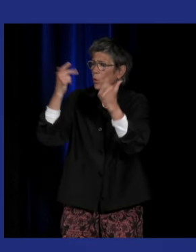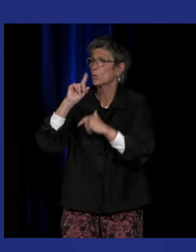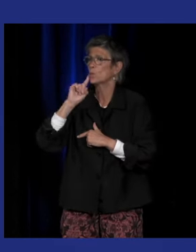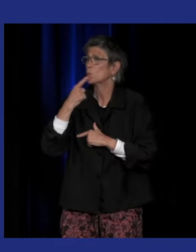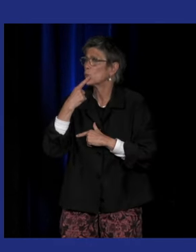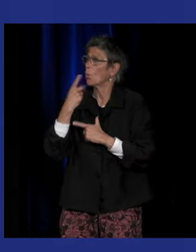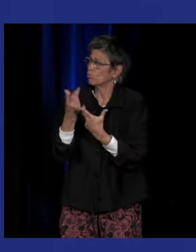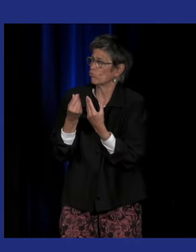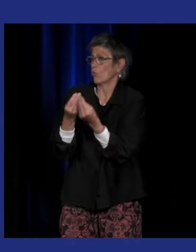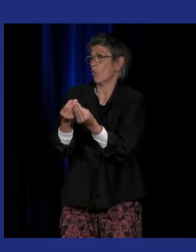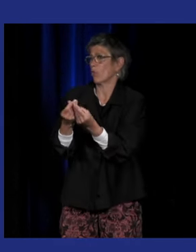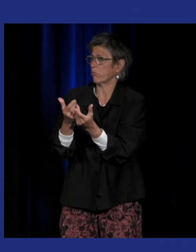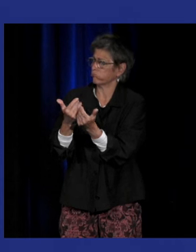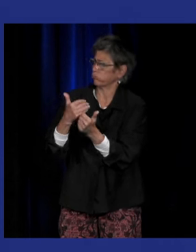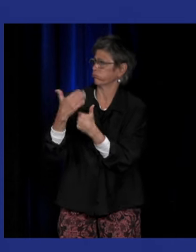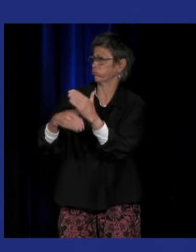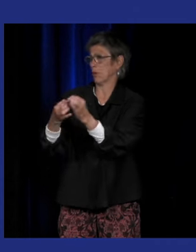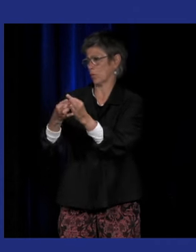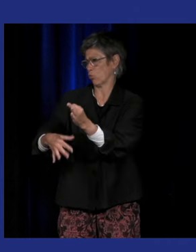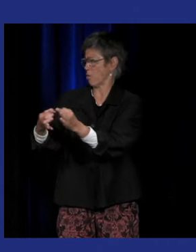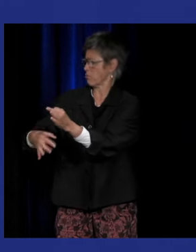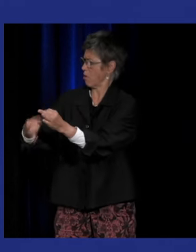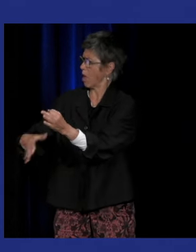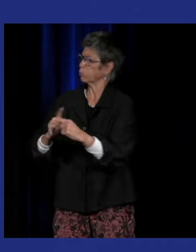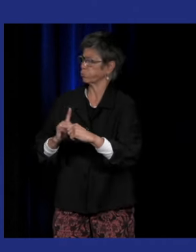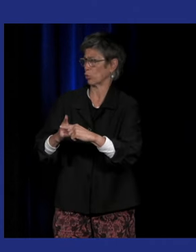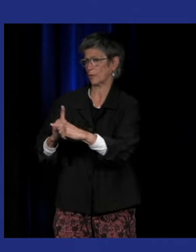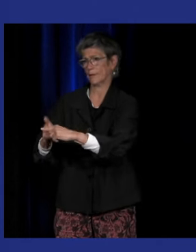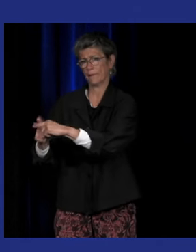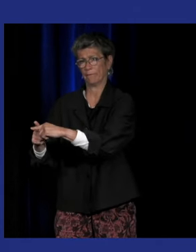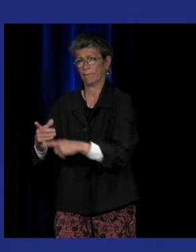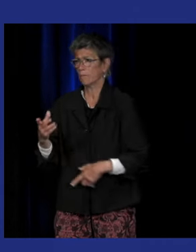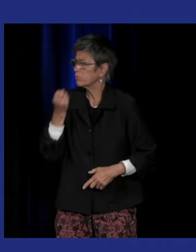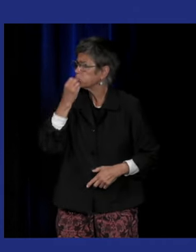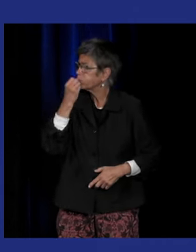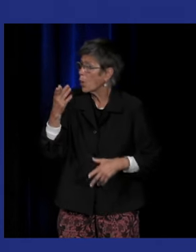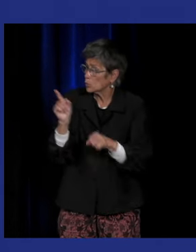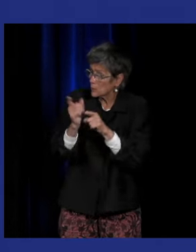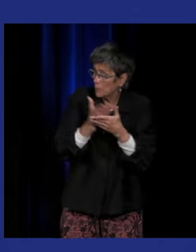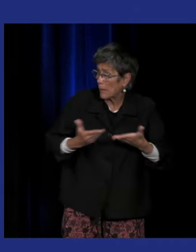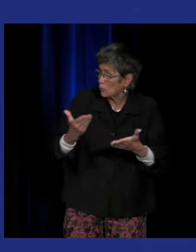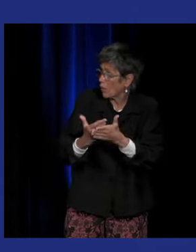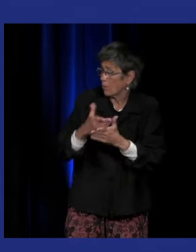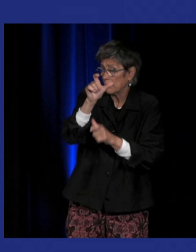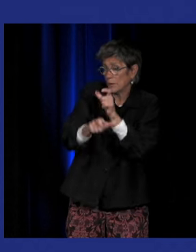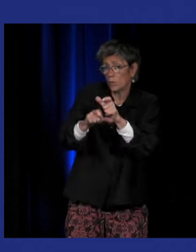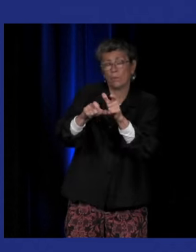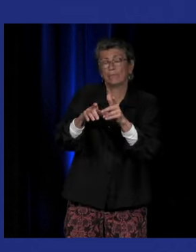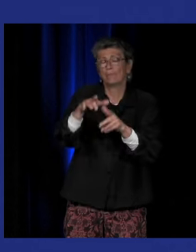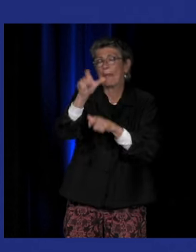donné des résultats qui ont été des résultats positifs et pas seulement des sourds les personnes en situation d'handicap sont beaucoup